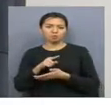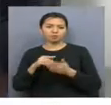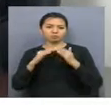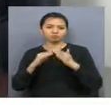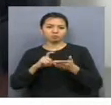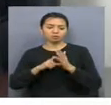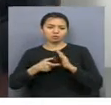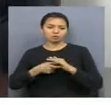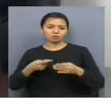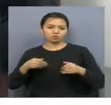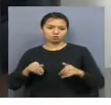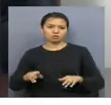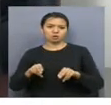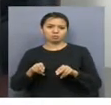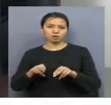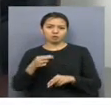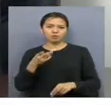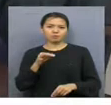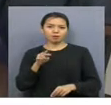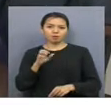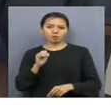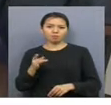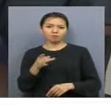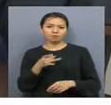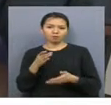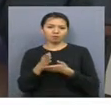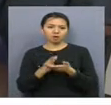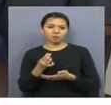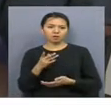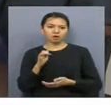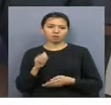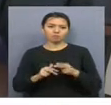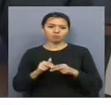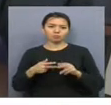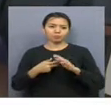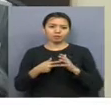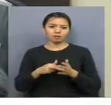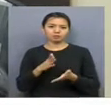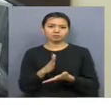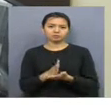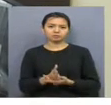шешуге өәде берді. Ал Сергей Шмаков болса, ауыл шаруашлықы кооперативін құруды жоспарла бұтыр.